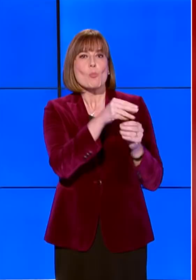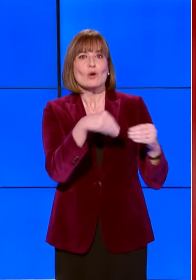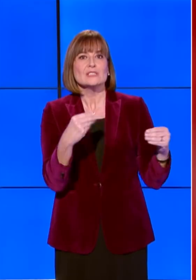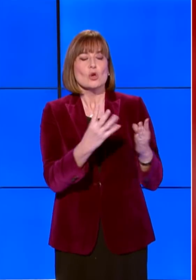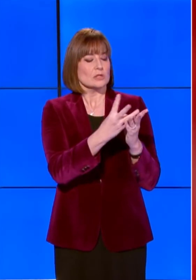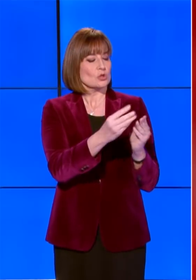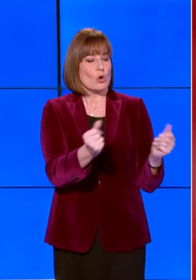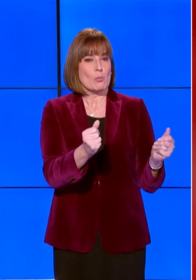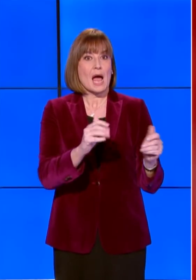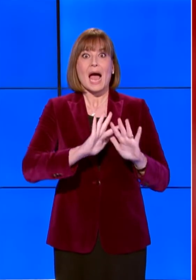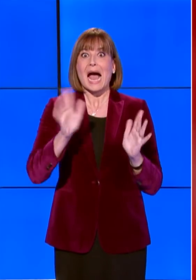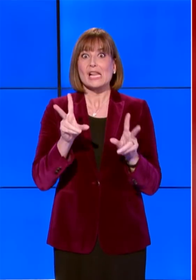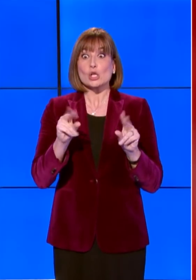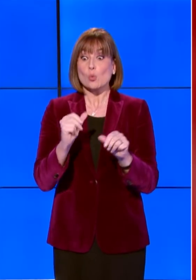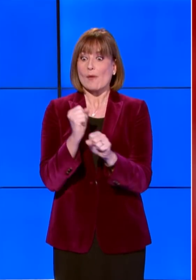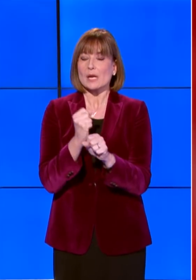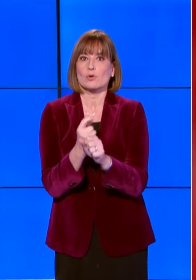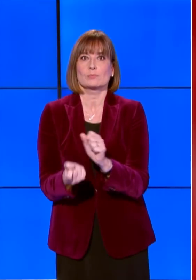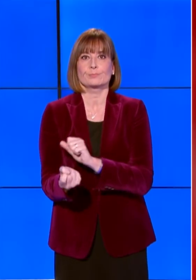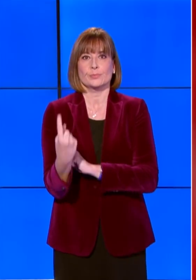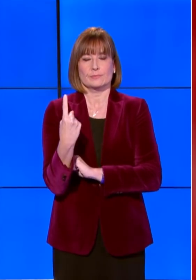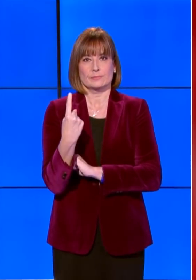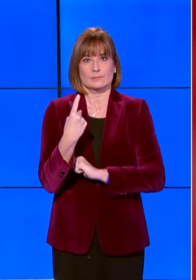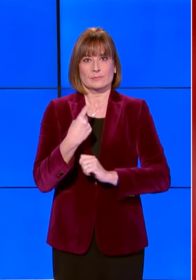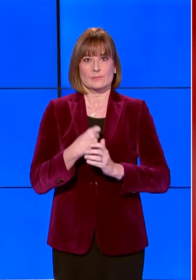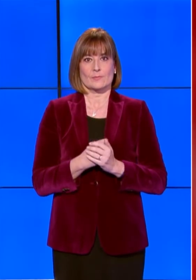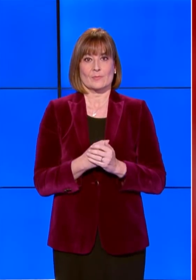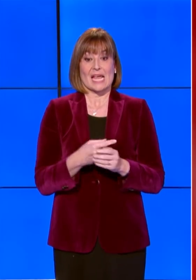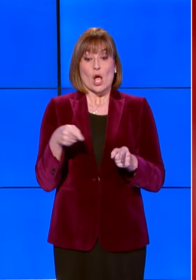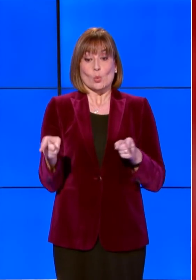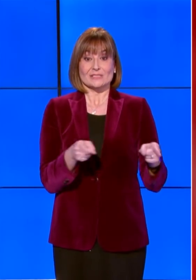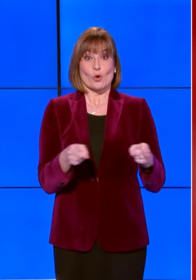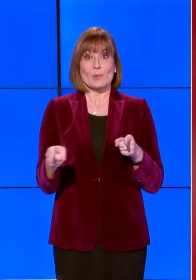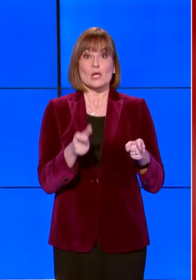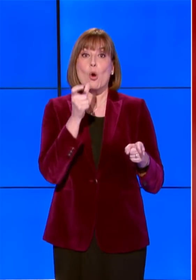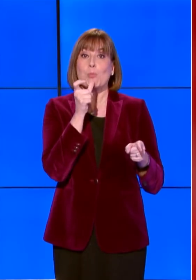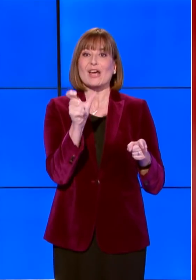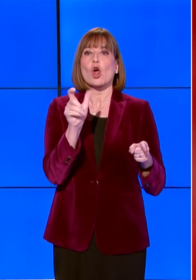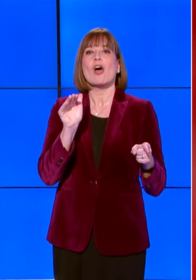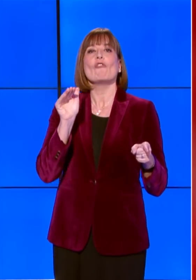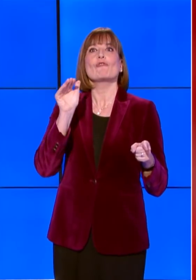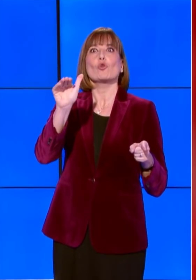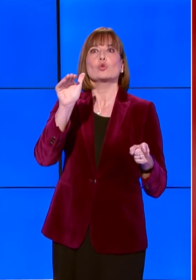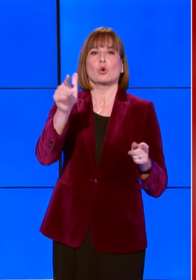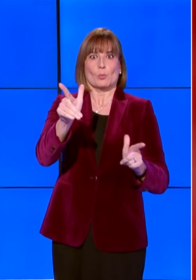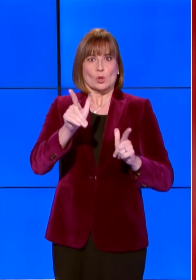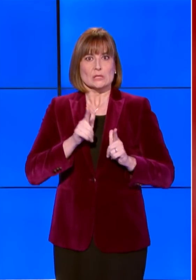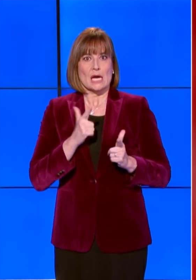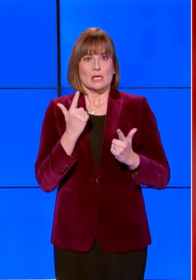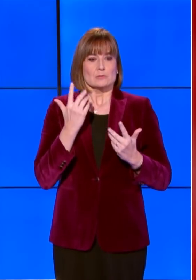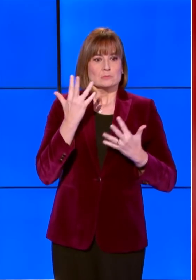altre ne appaiono. In questo tempo la parola futuro può anche evocare incertezze e